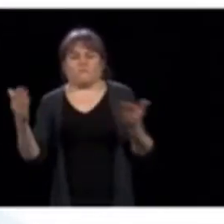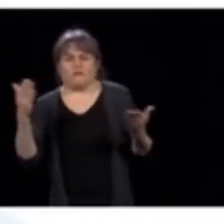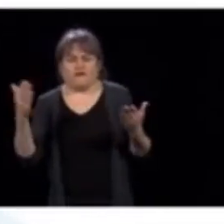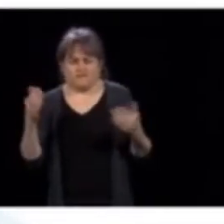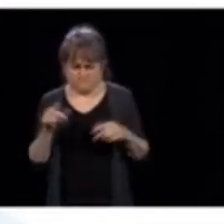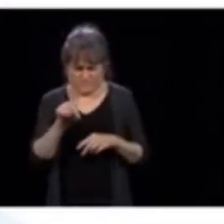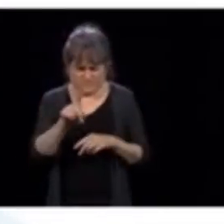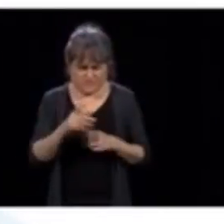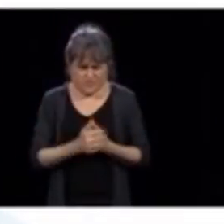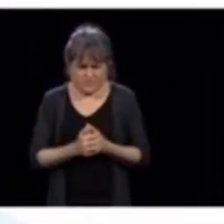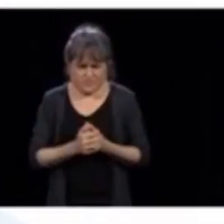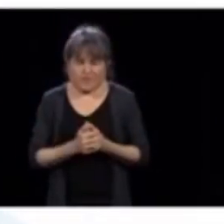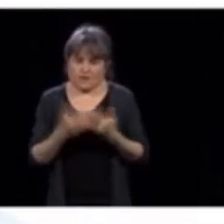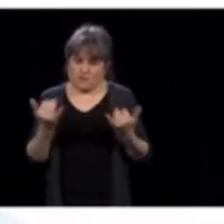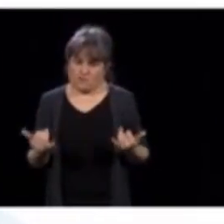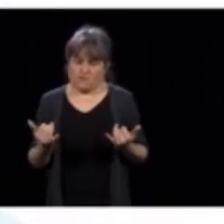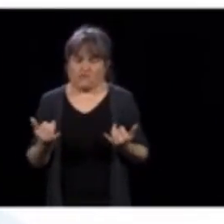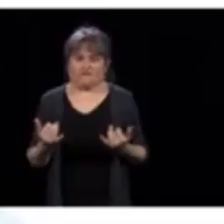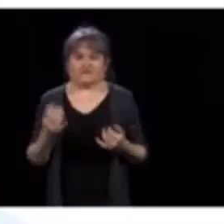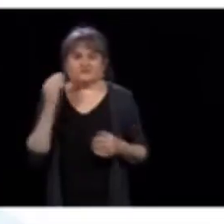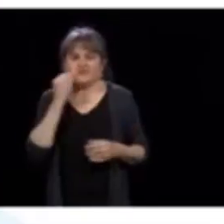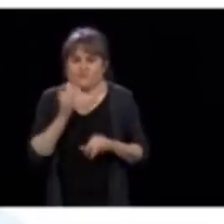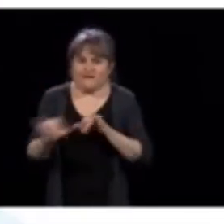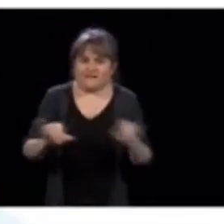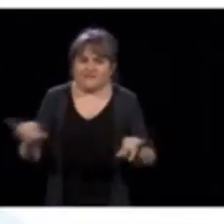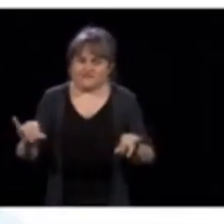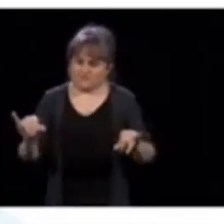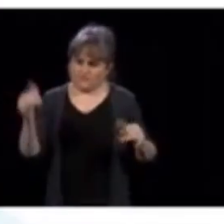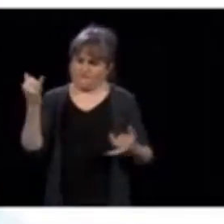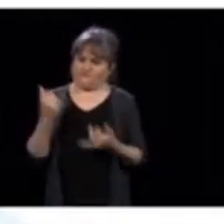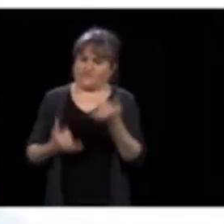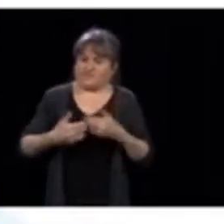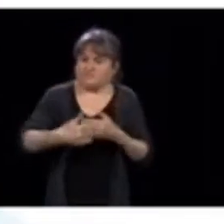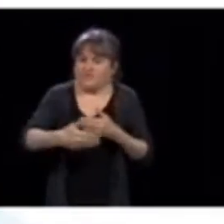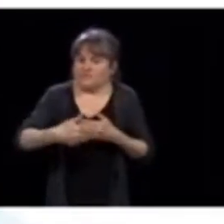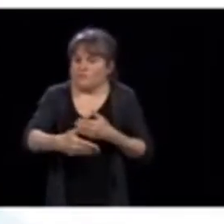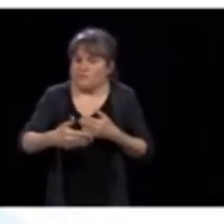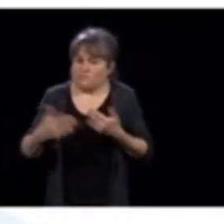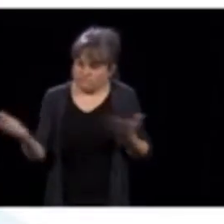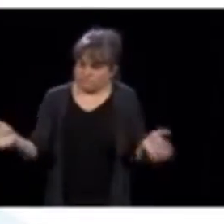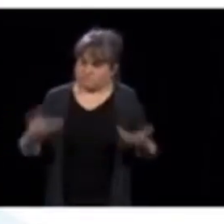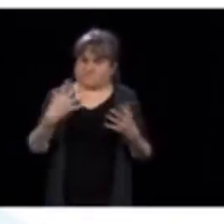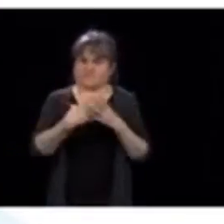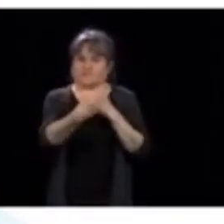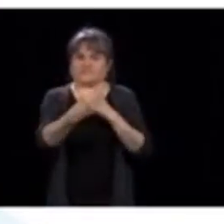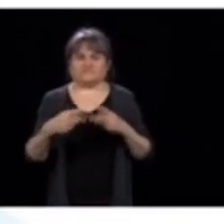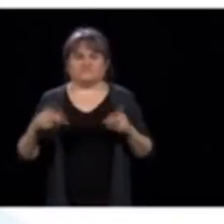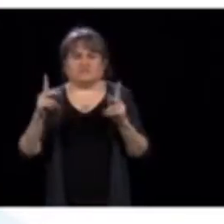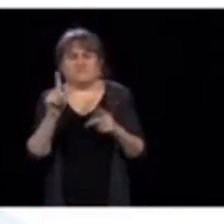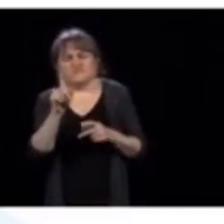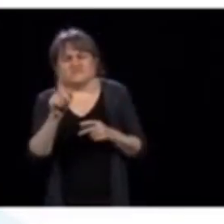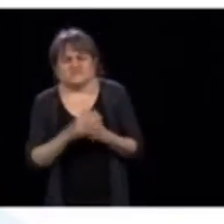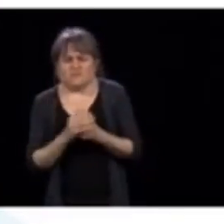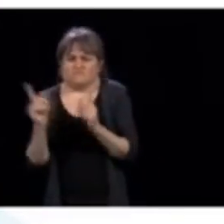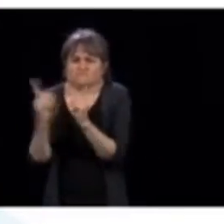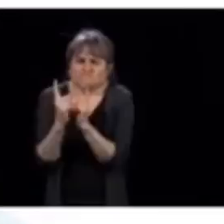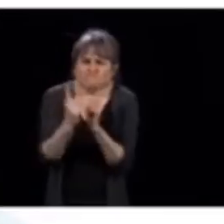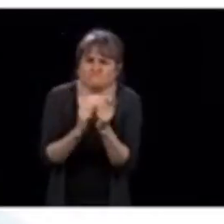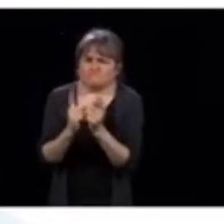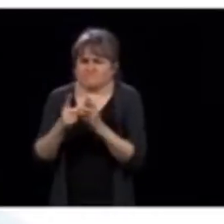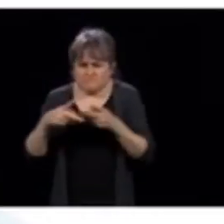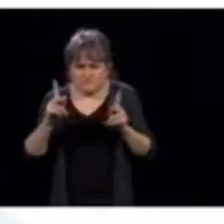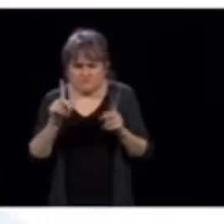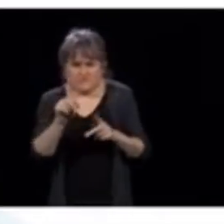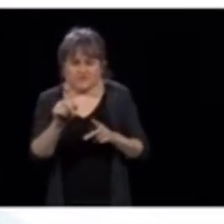on parle quand même de déconfinement si la situation se stabilise. On est toujours à des cas confirmés de COVID